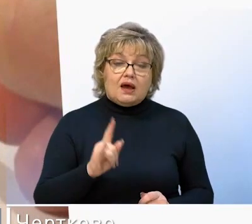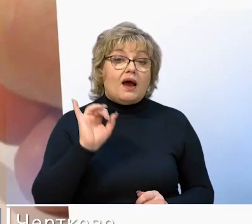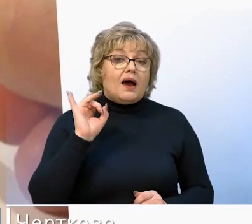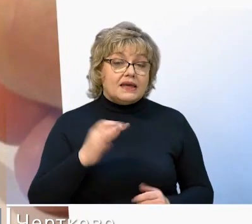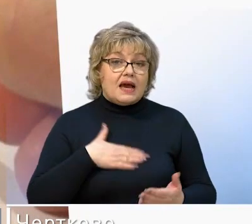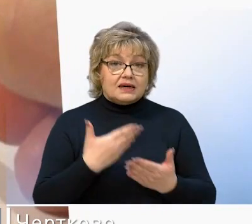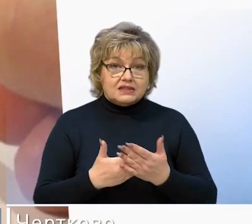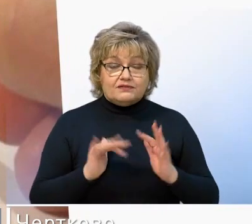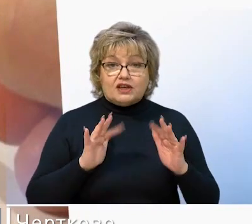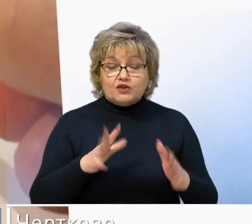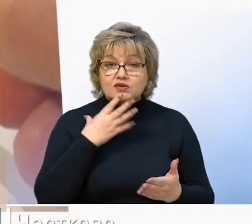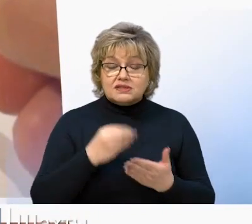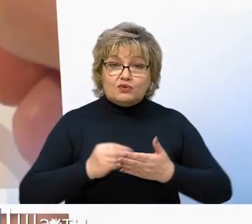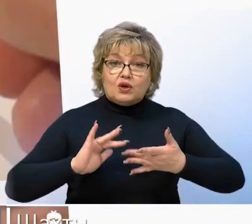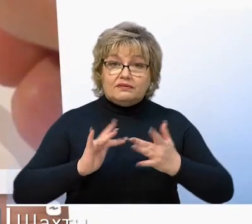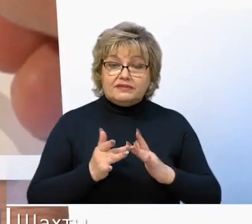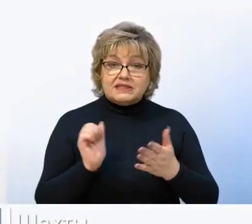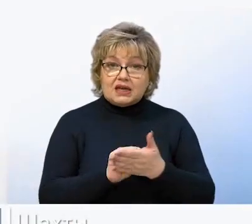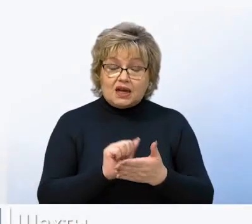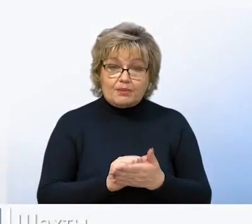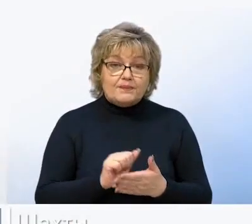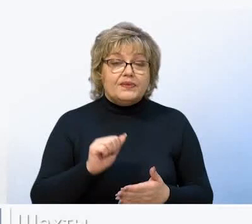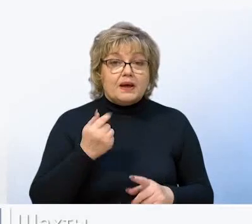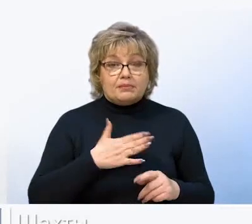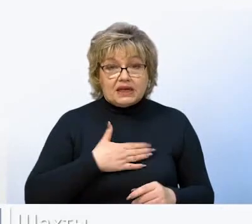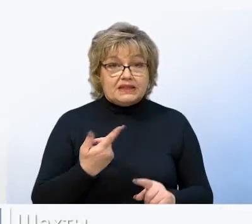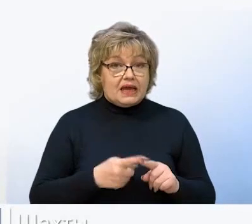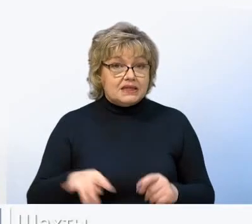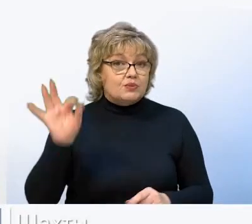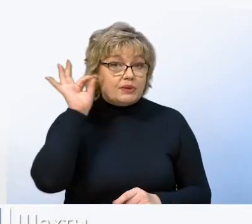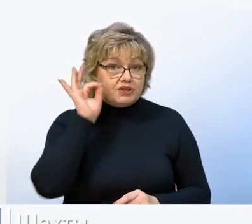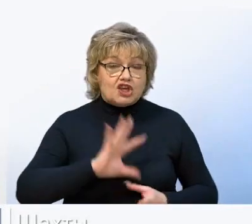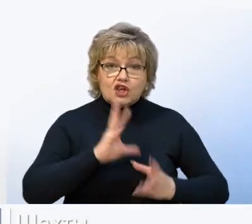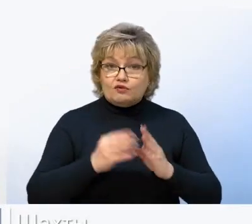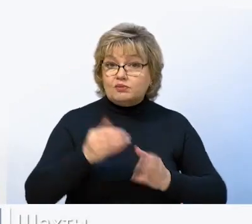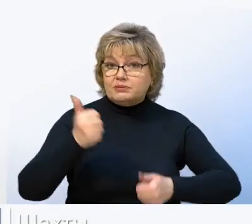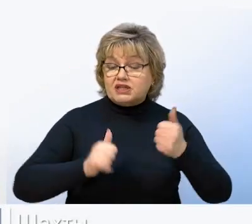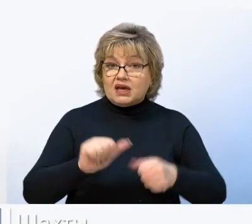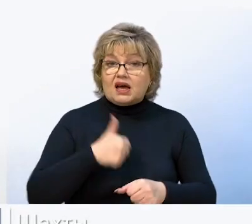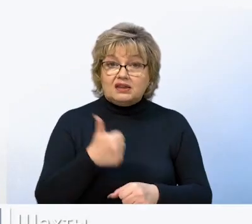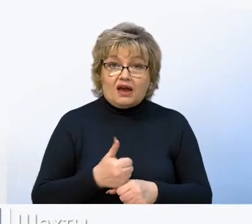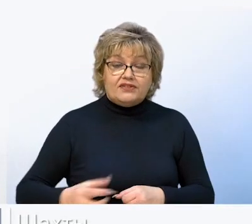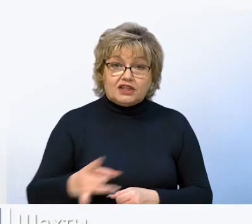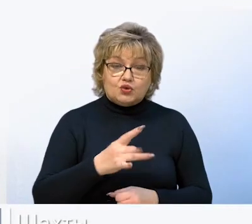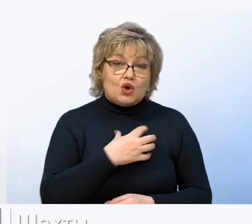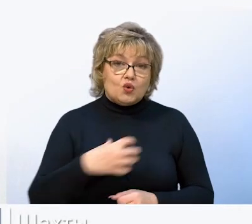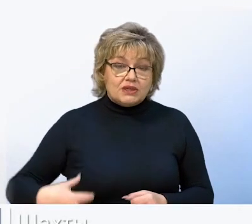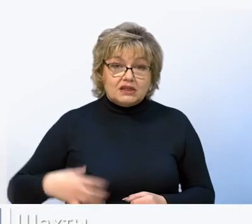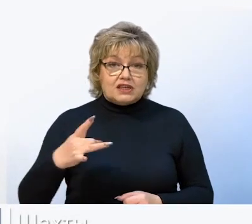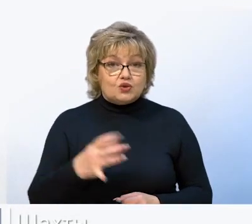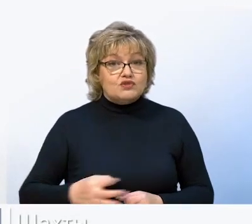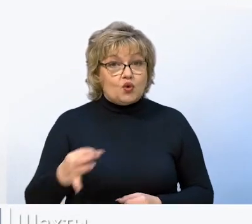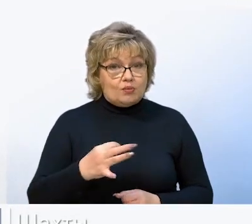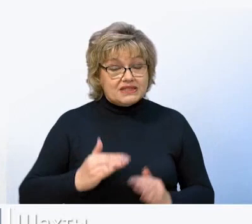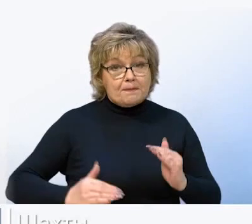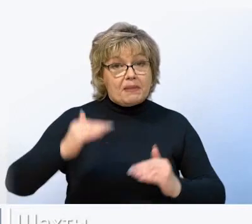также активно ввел свой аккаунт в Инстаграме. Благодаря этим упоминаниям в общем рейтинге глав регионов губернатор Ростовской